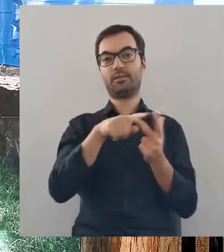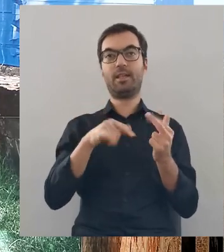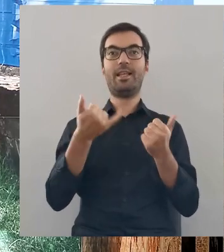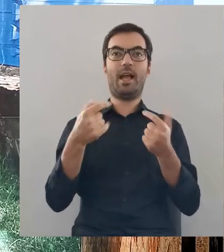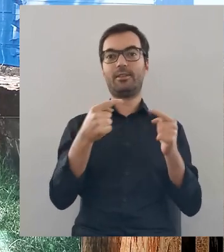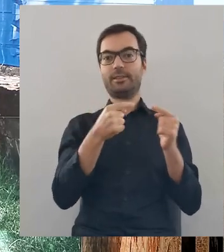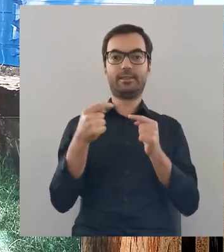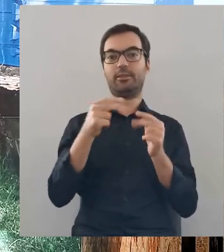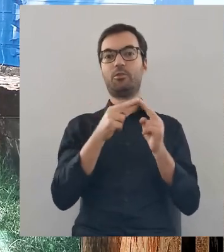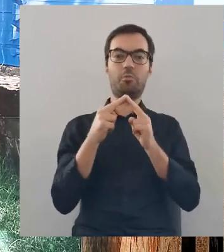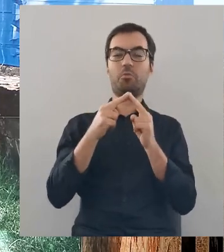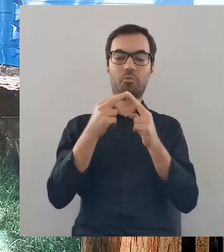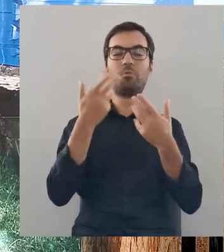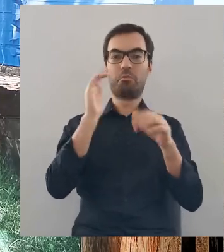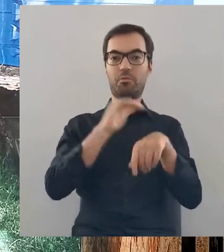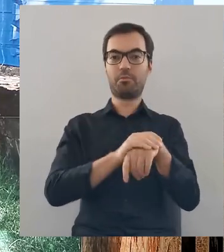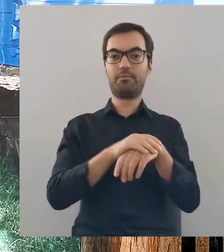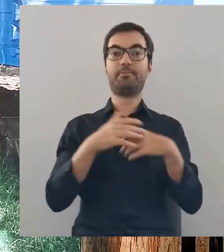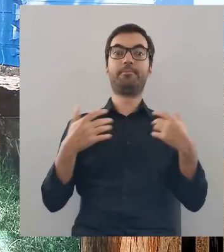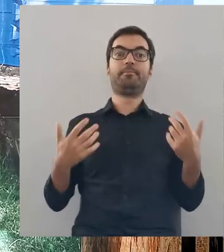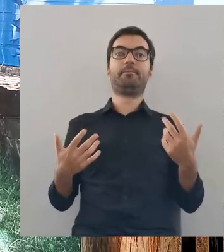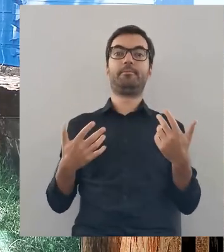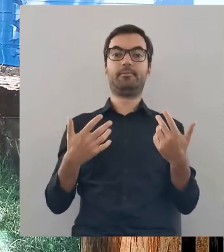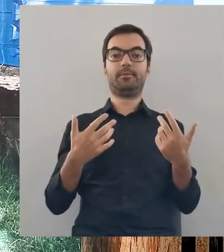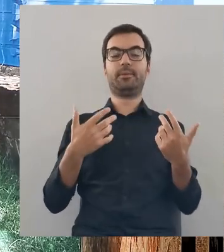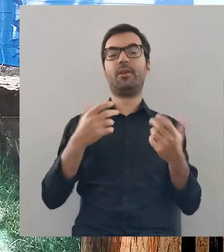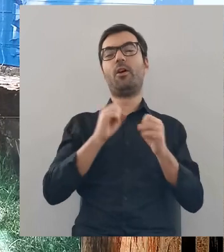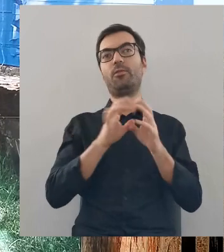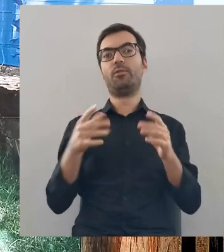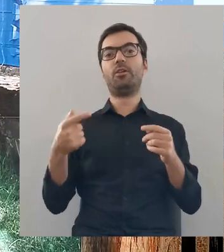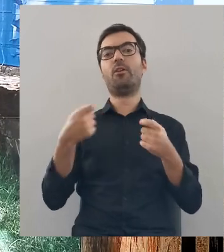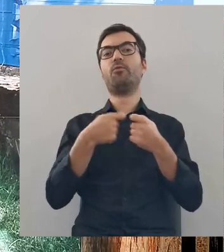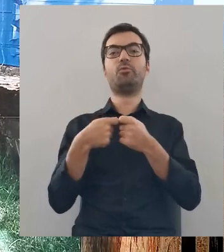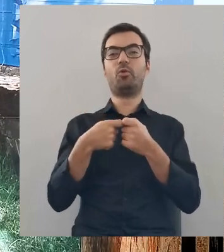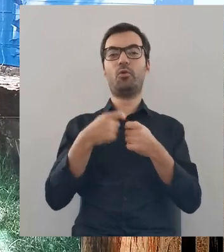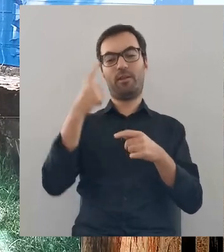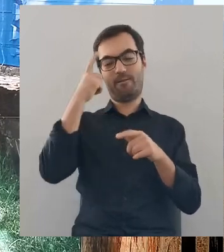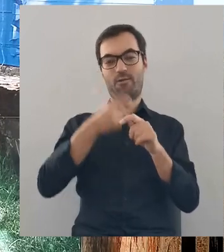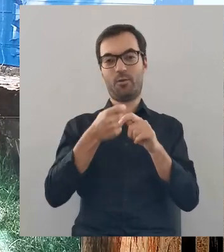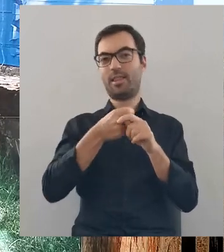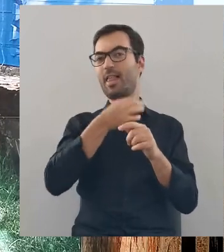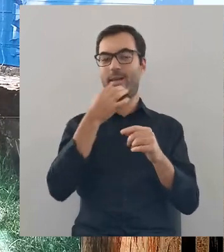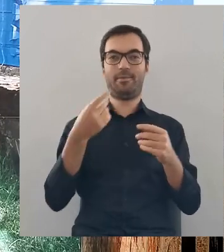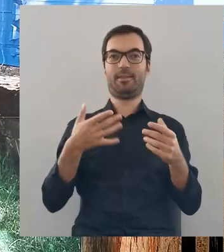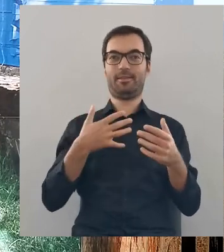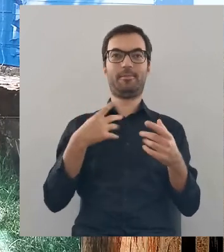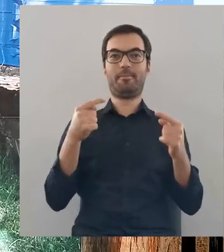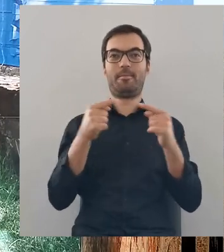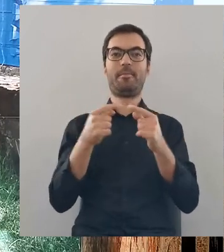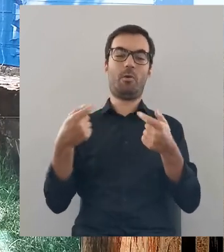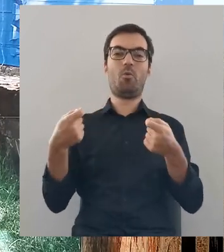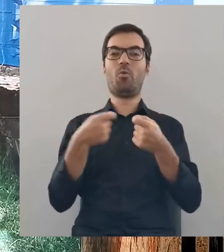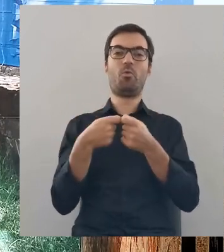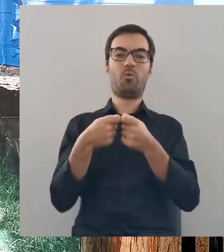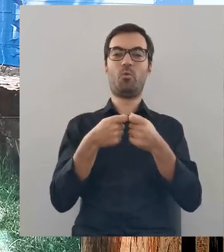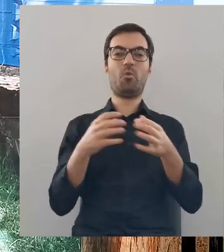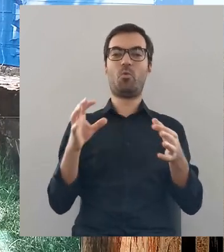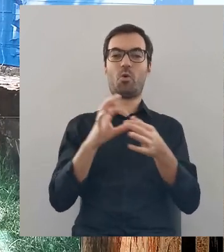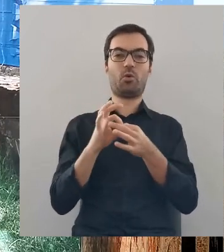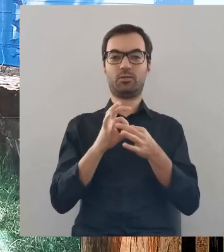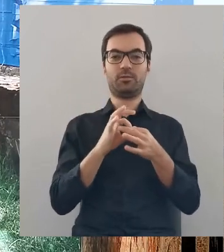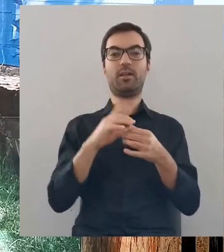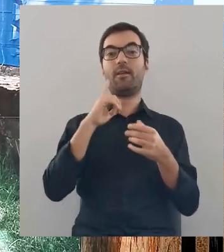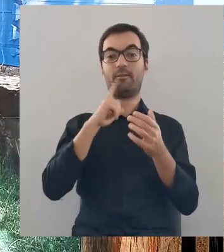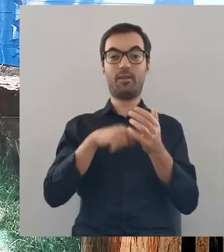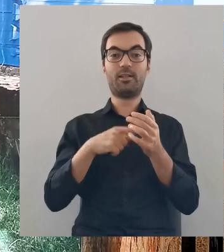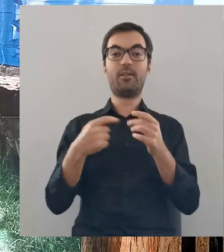jakoś się dogadali, bo cóż łączy bardziej niż wspólny wróg, nic. A wspólny wróg właśnie